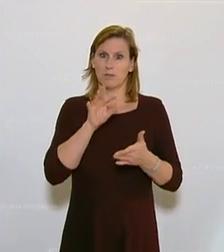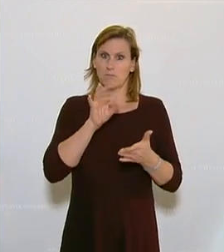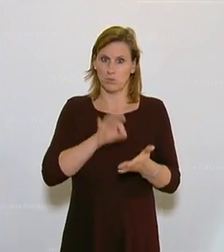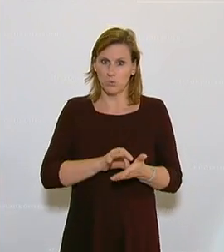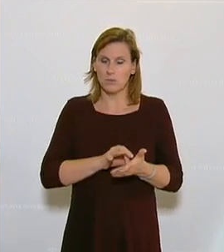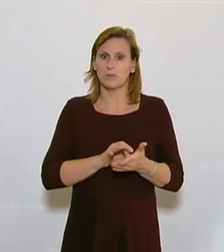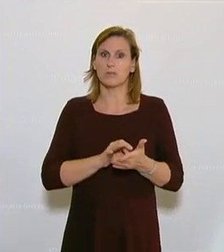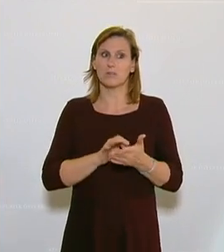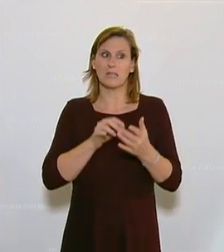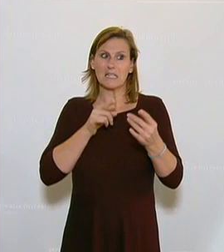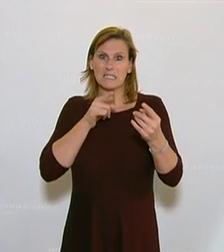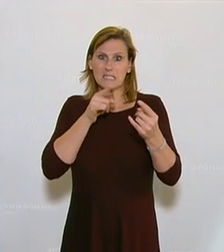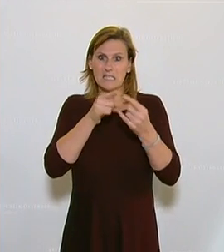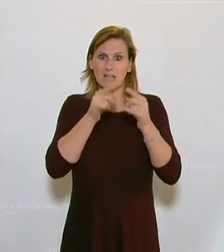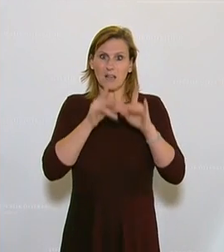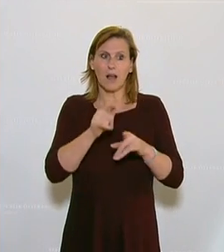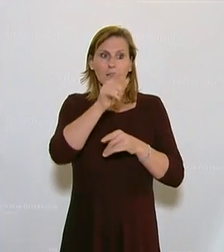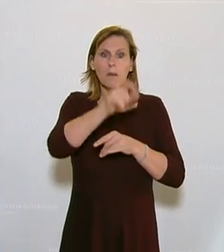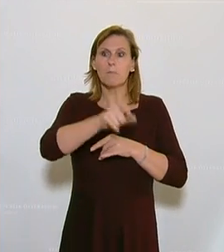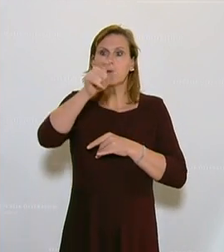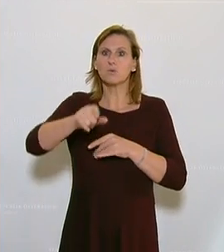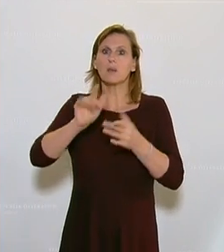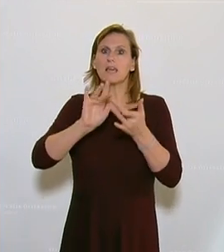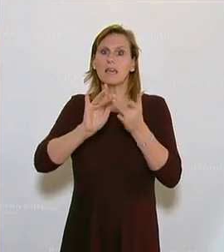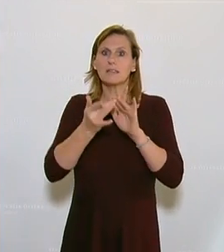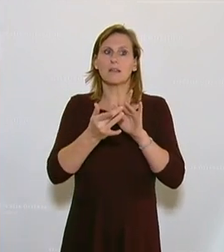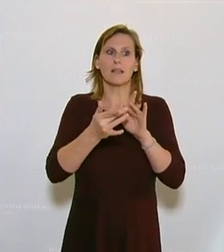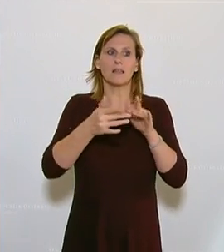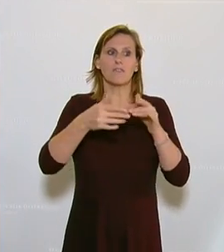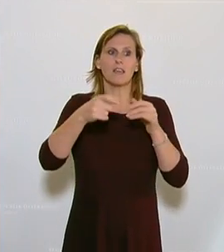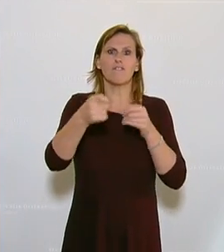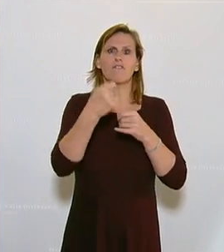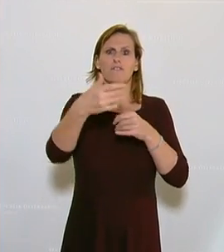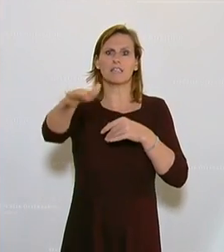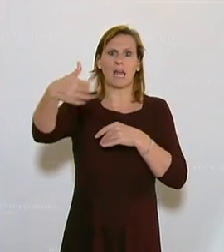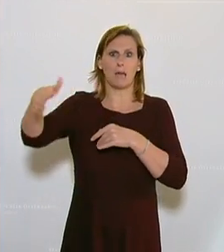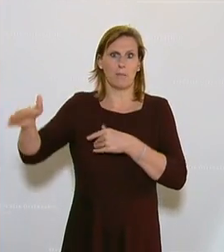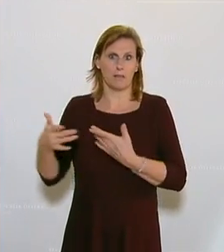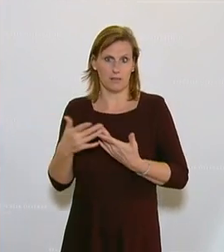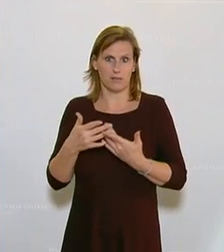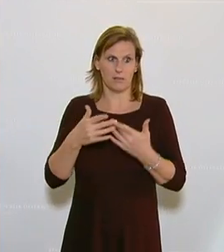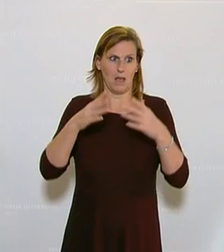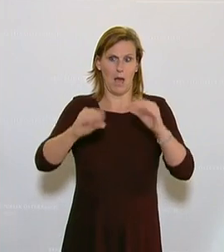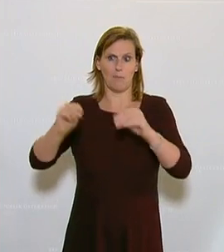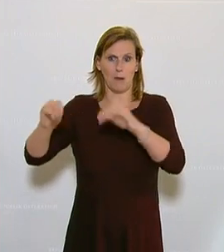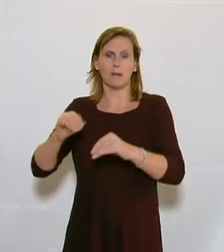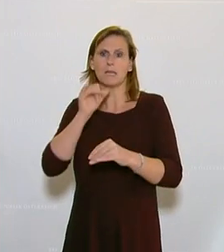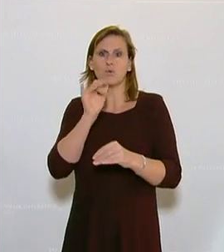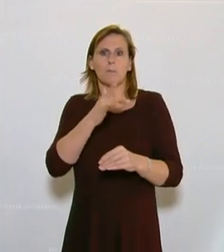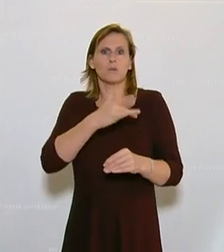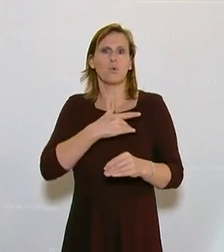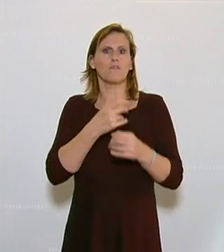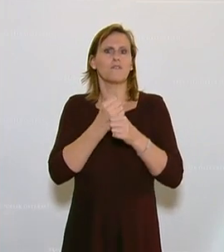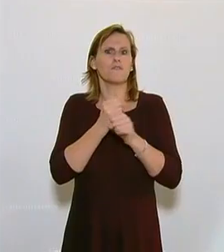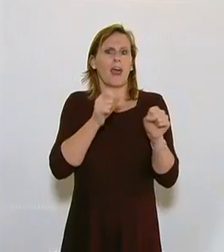kann also hier gezielt Menschen aus dem Internet hier vertreiben. Und das trifft nicht nur Freiheitliche oder schon gar nicht nur